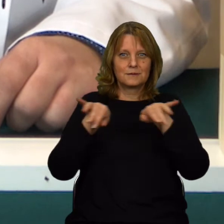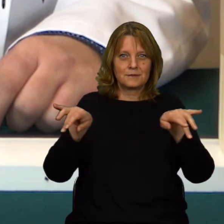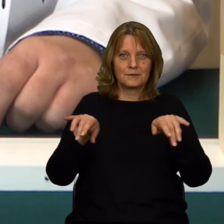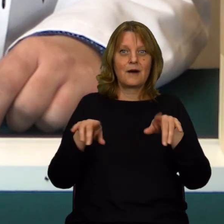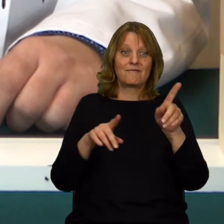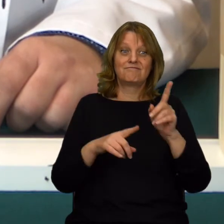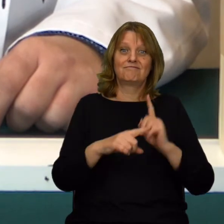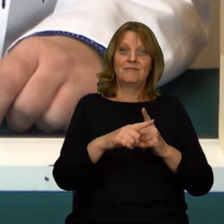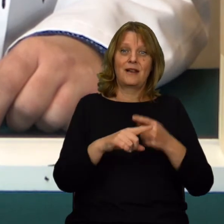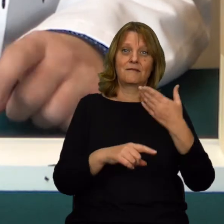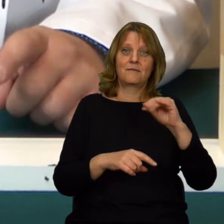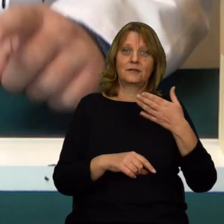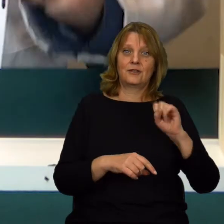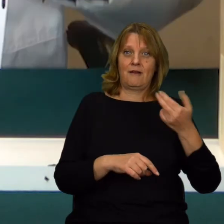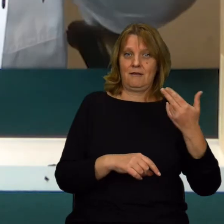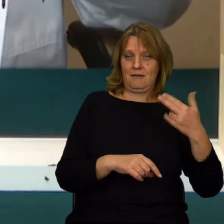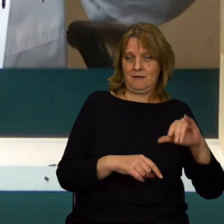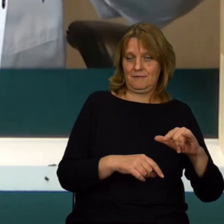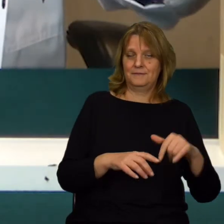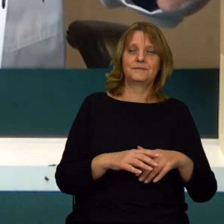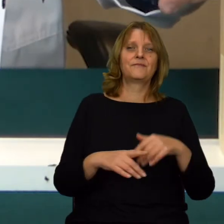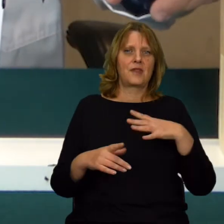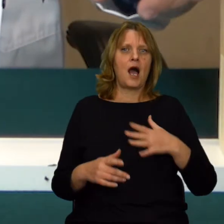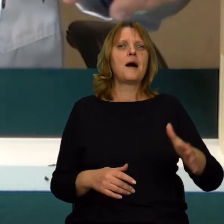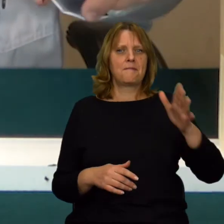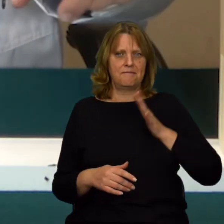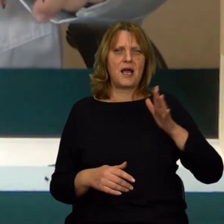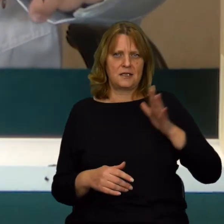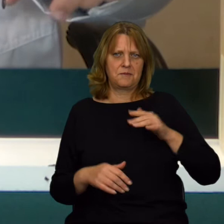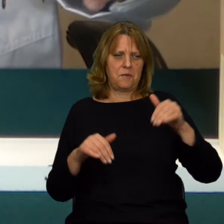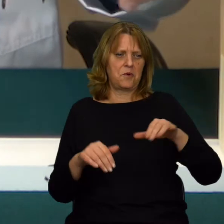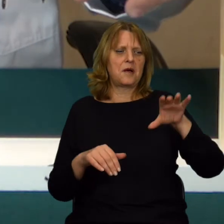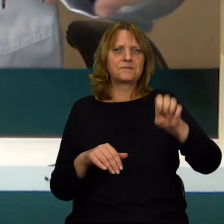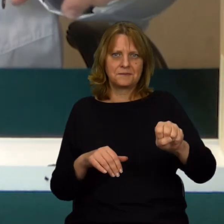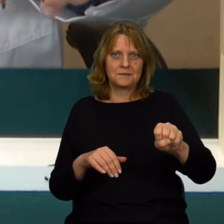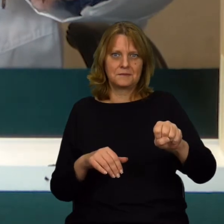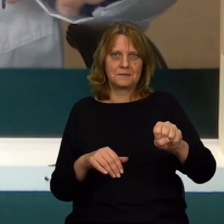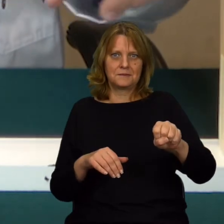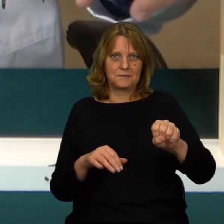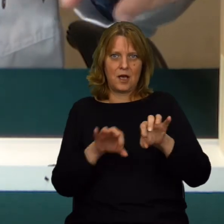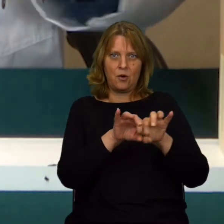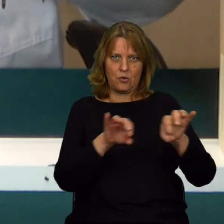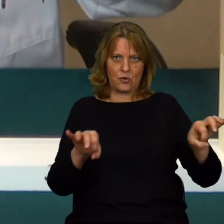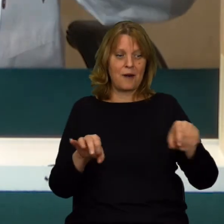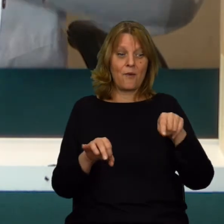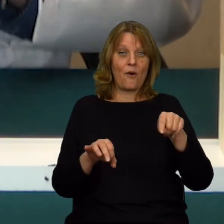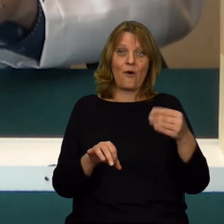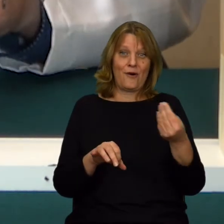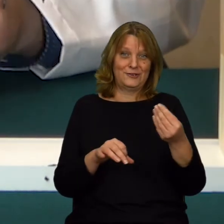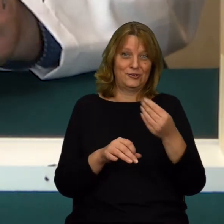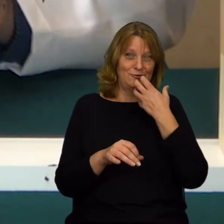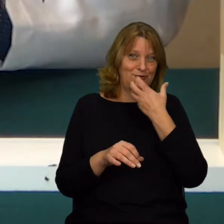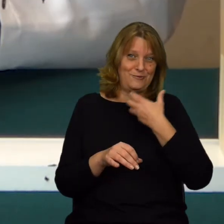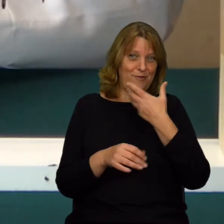właśnie w pręcie miedzianym. Ja bezpiecznie mogę dotknąć w tym miejscu nawet tej rurki, bo tam